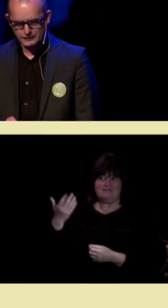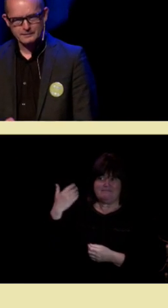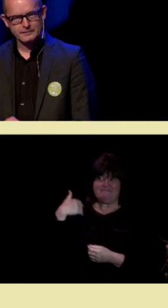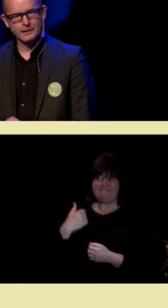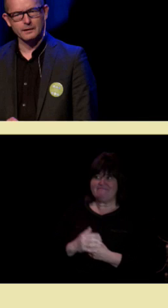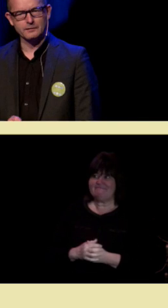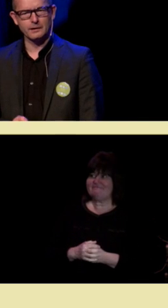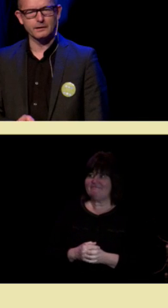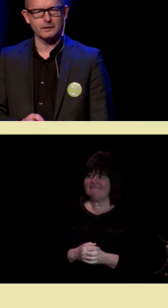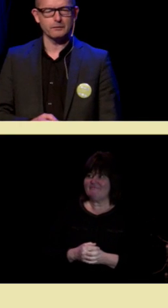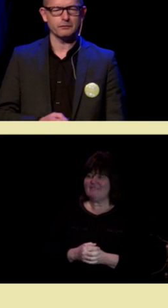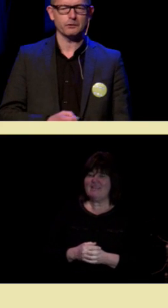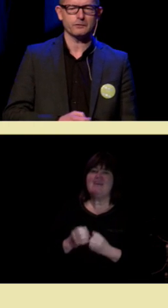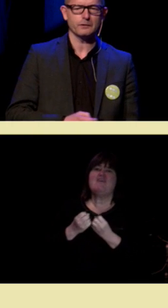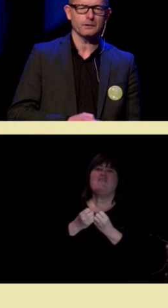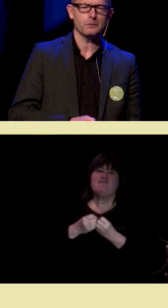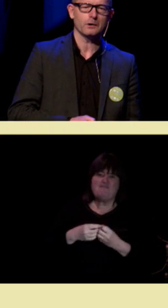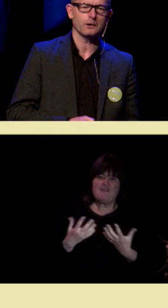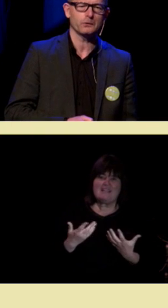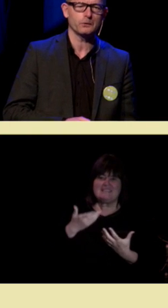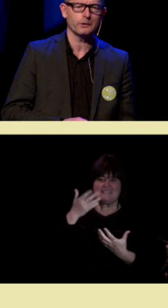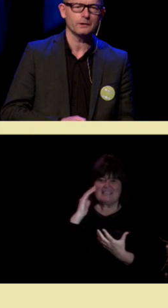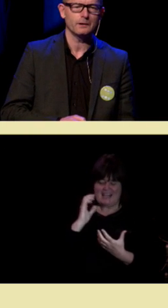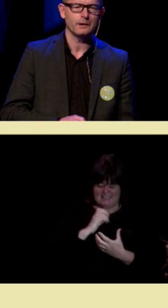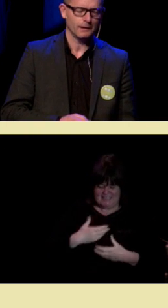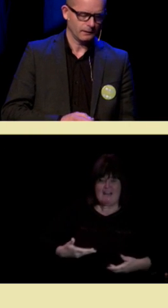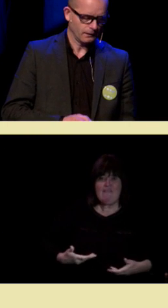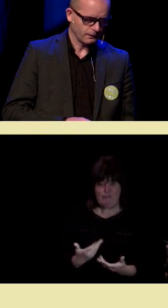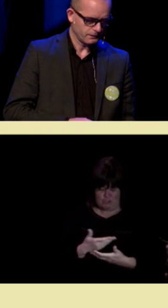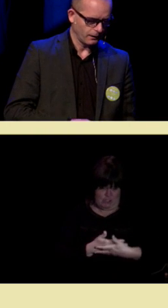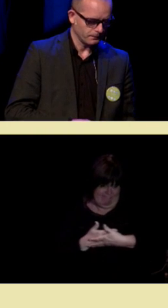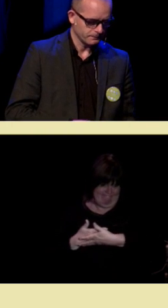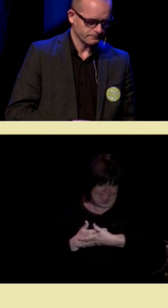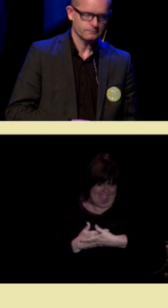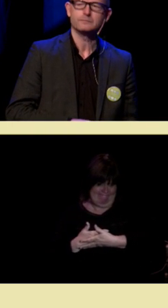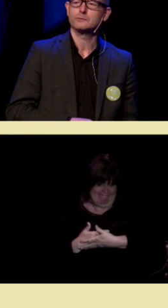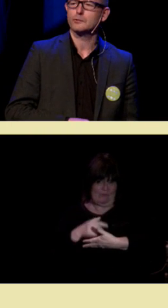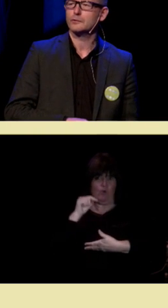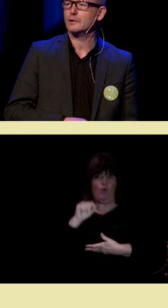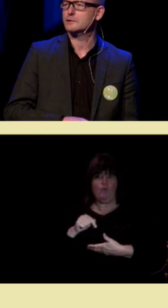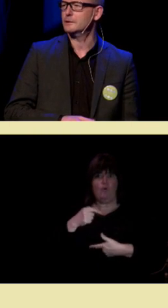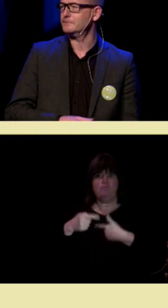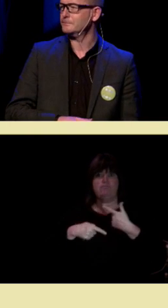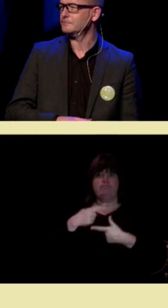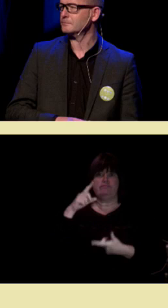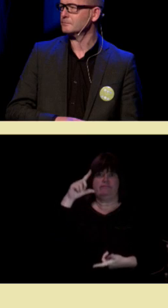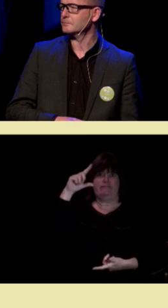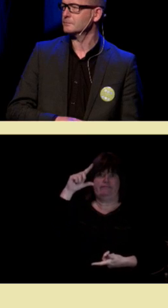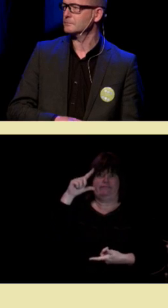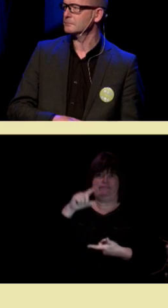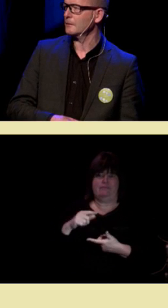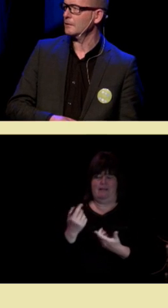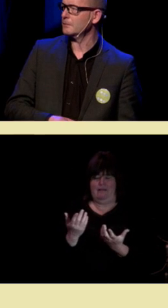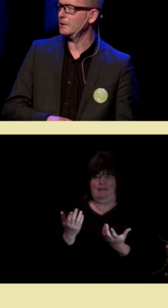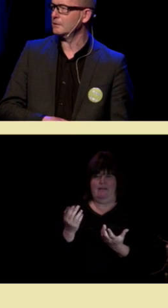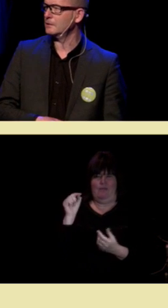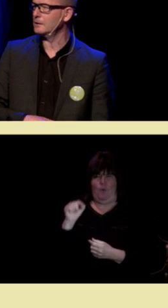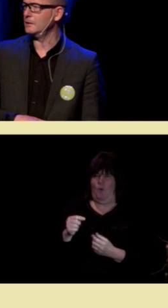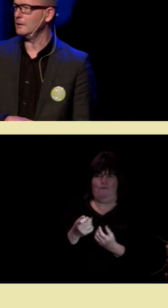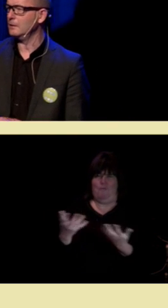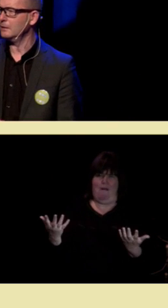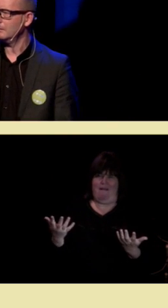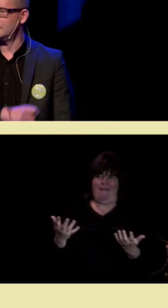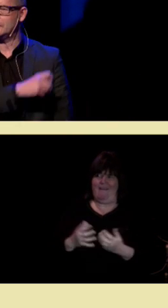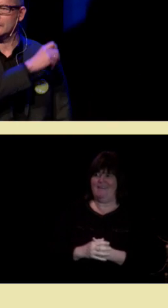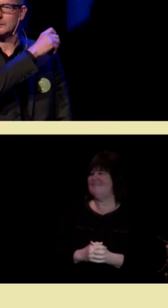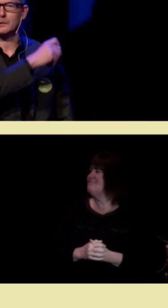For flest hjerneseller, det har vi ved fødselen. Hvor mange har du nå, da? Tja. Sånt, kanskje? Legg merke til en ting